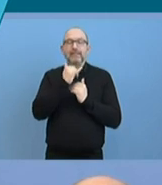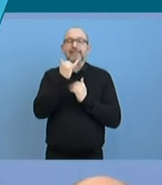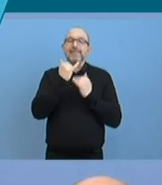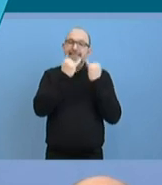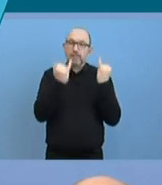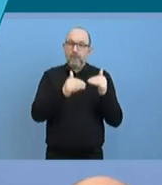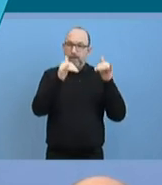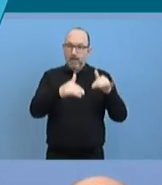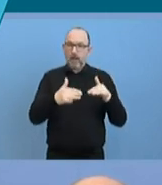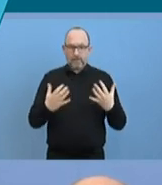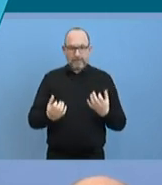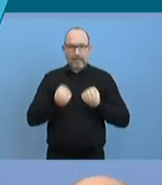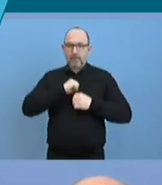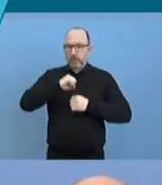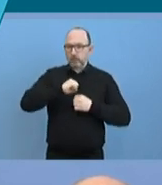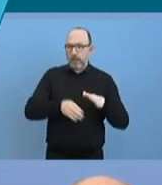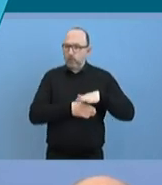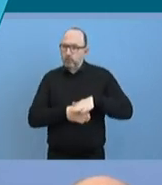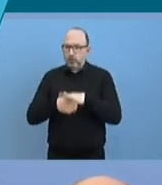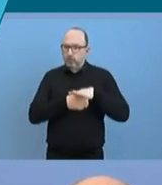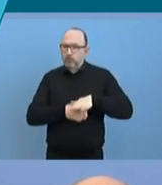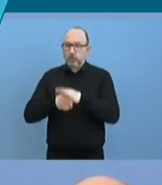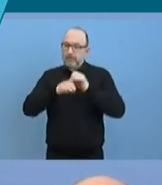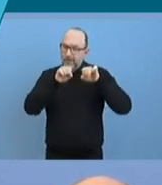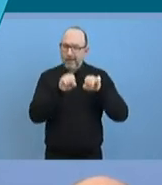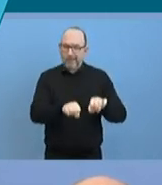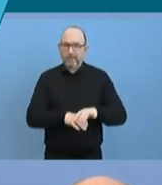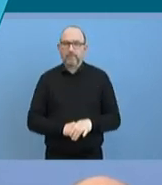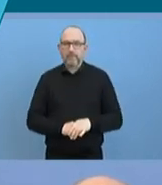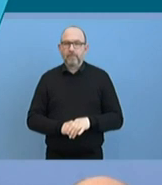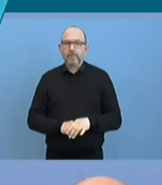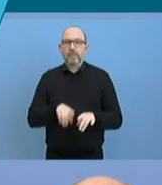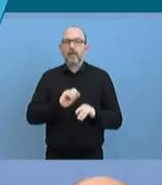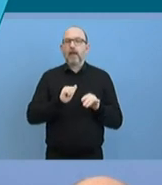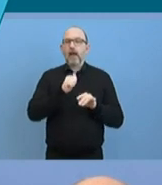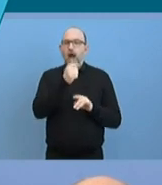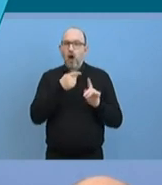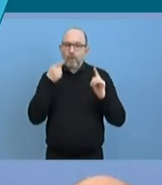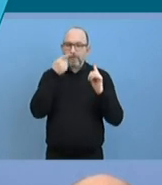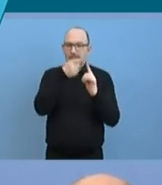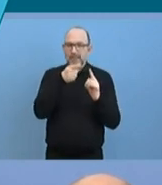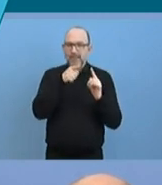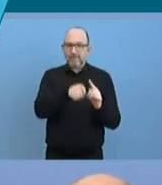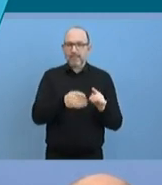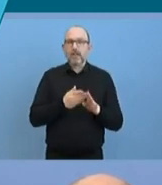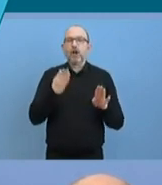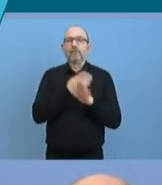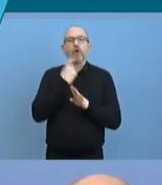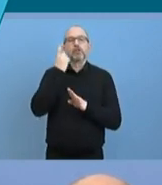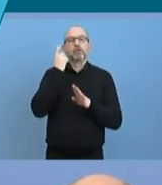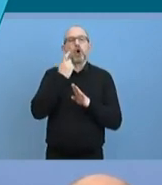kraftvoll und schnell Unterstützung leisten kann. Im Fokus steht dort das Instrument der vorsorglichen Kreditlinie.